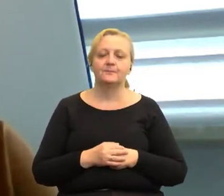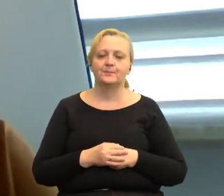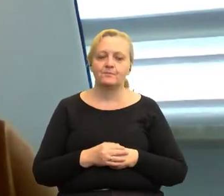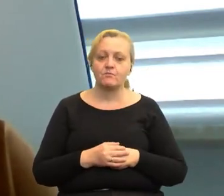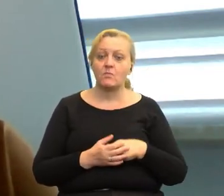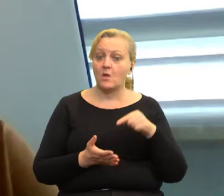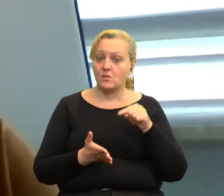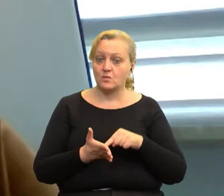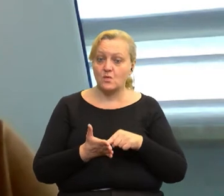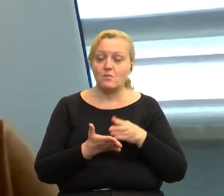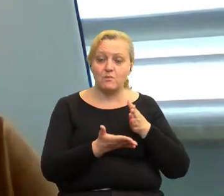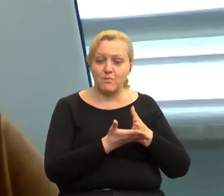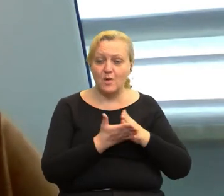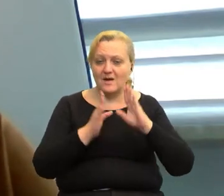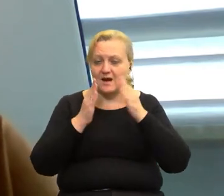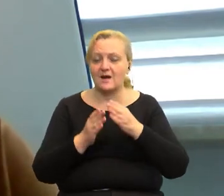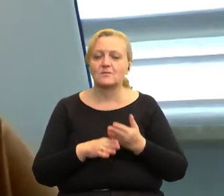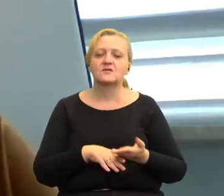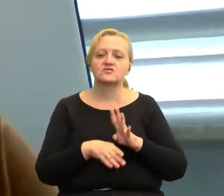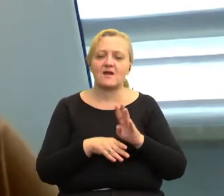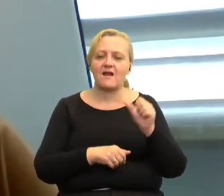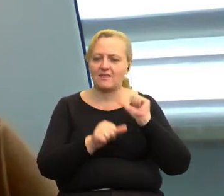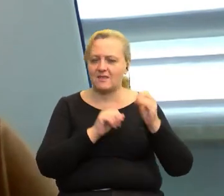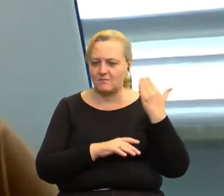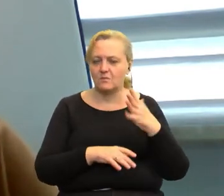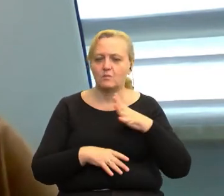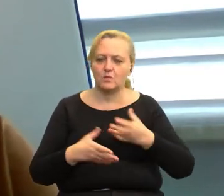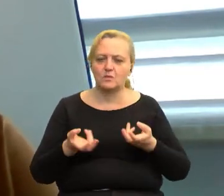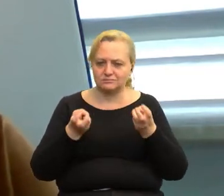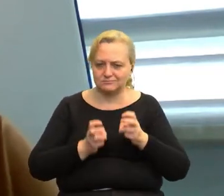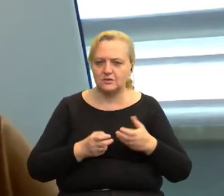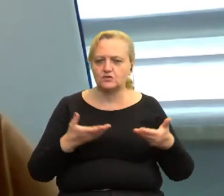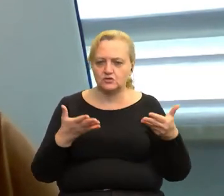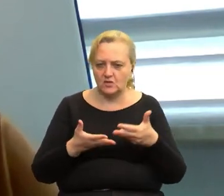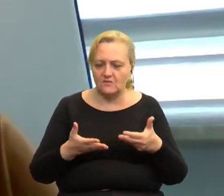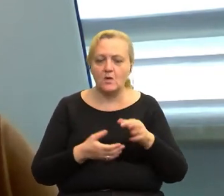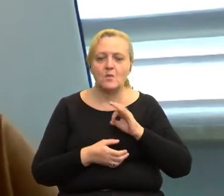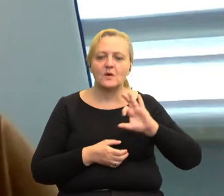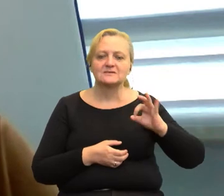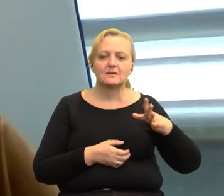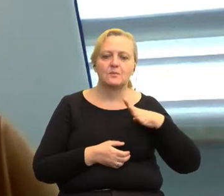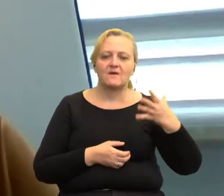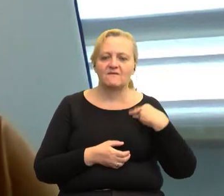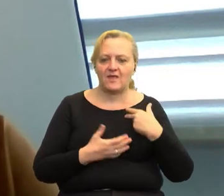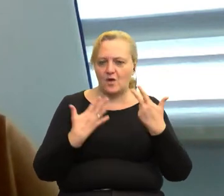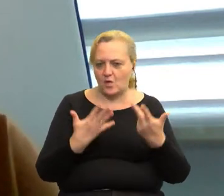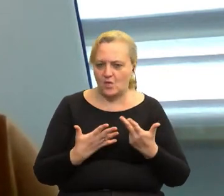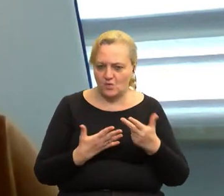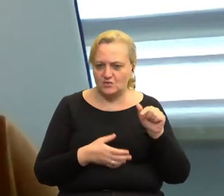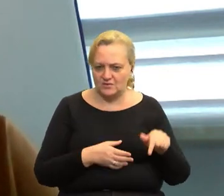Pomocą, osobą z autyzmem zajęłam się 14 lat temu, zakładając to stowarzyszenie. Wtedy mój syn miał 8 lat